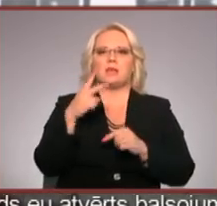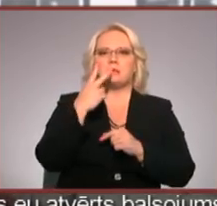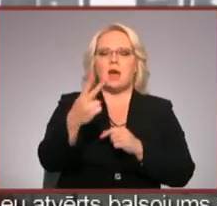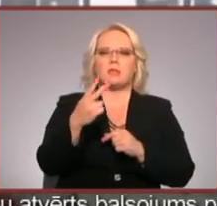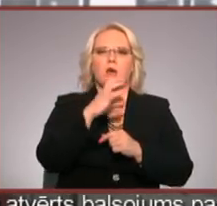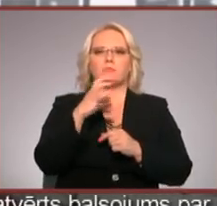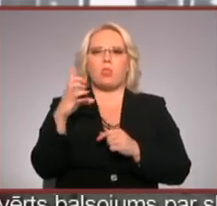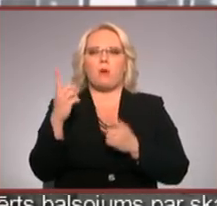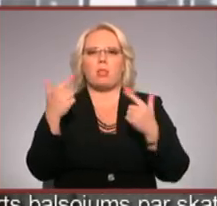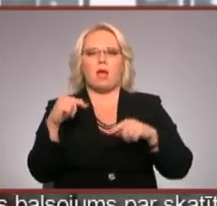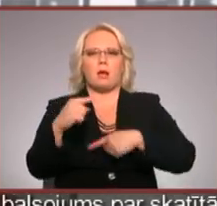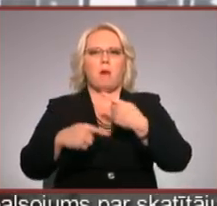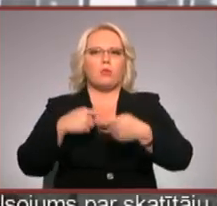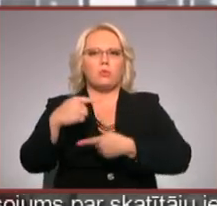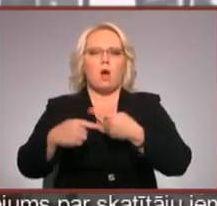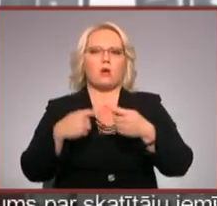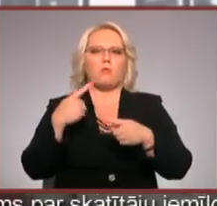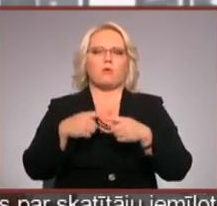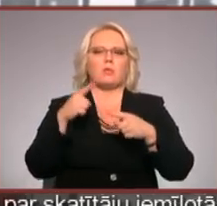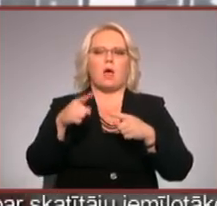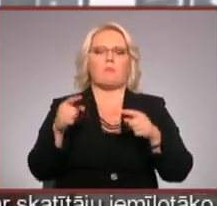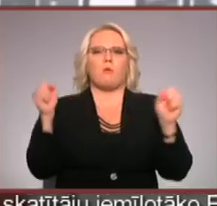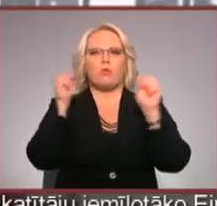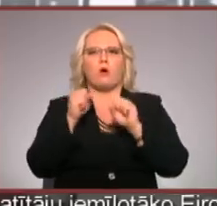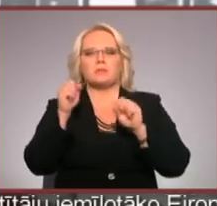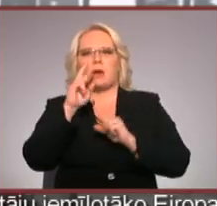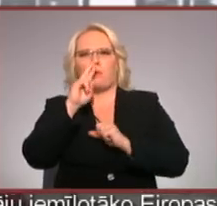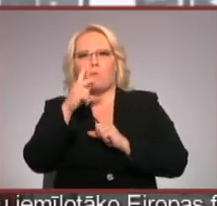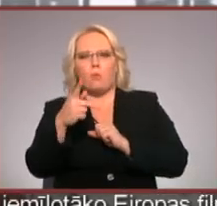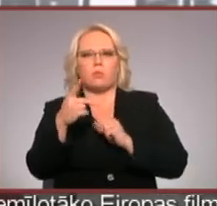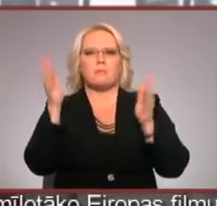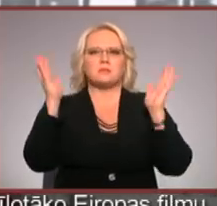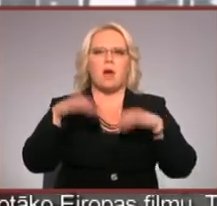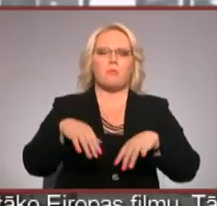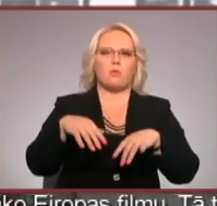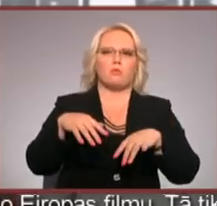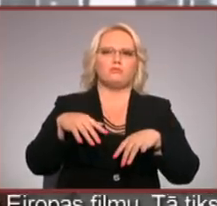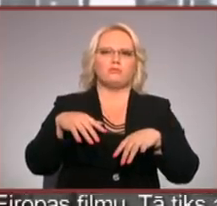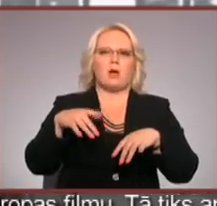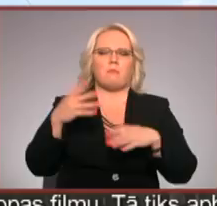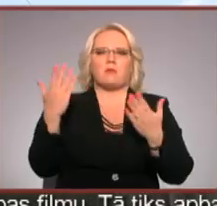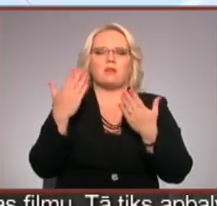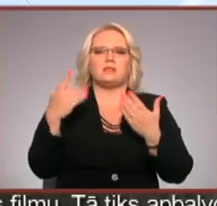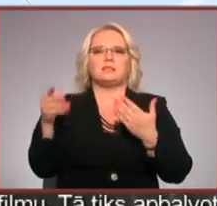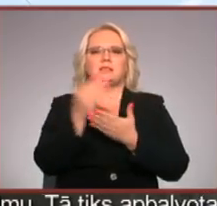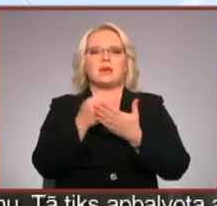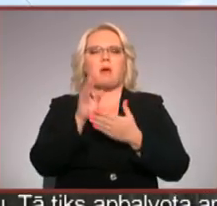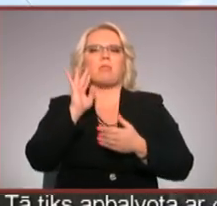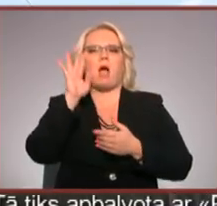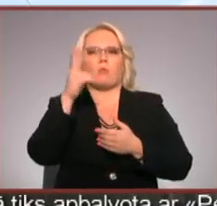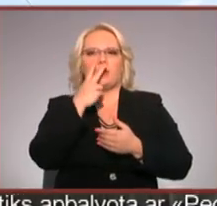padomju laiku mantojumu uz kaut kādām utopiju kļūdām, sabrukušām utopijām, cik tā kā zīmē tādas nākotnes vīzijas.